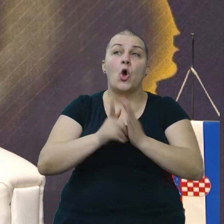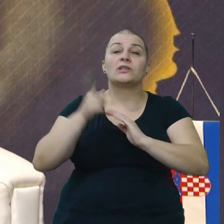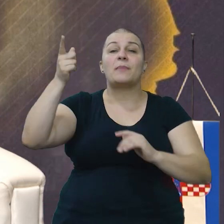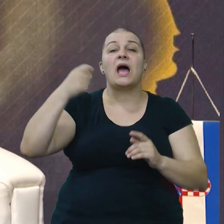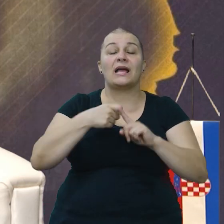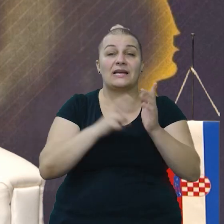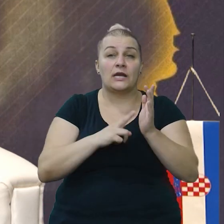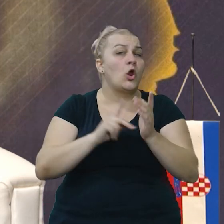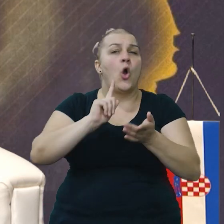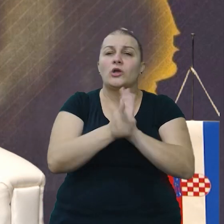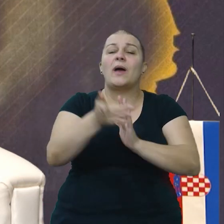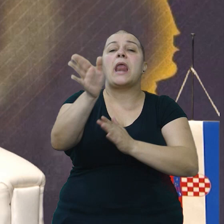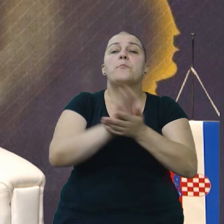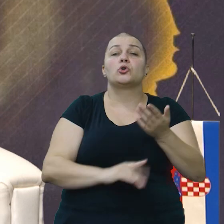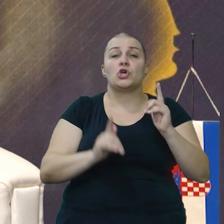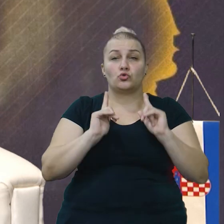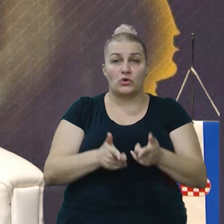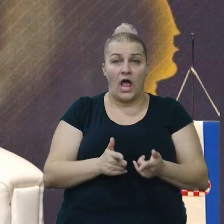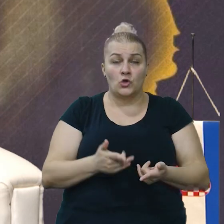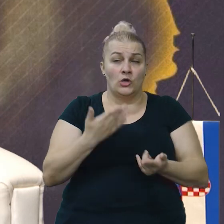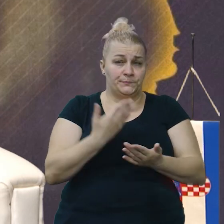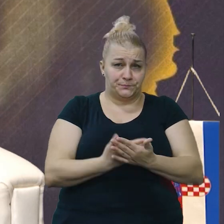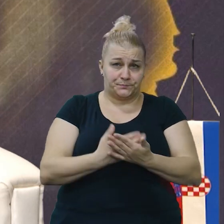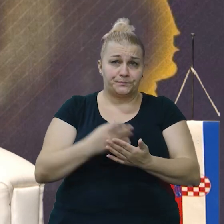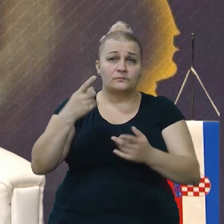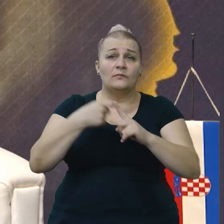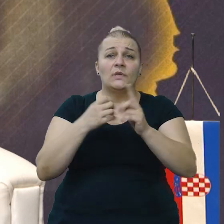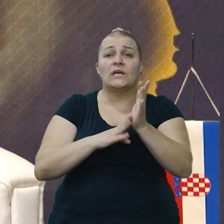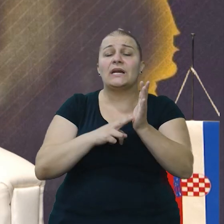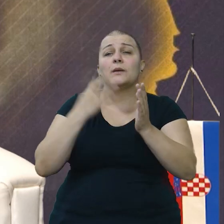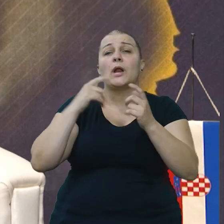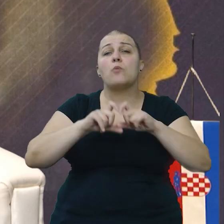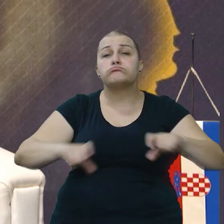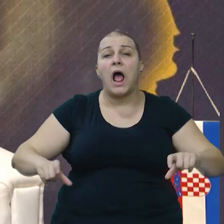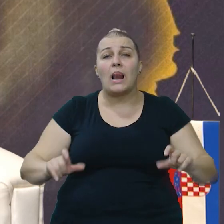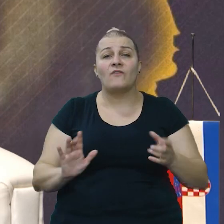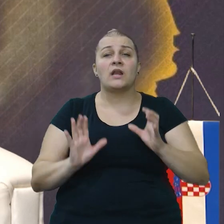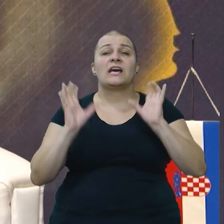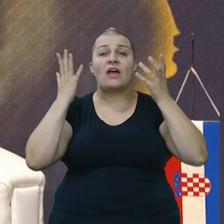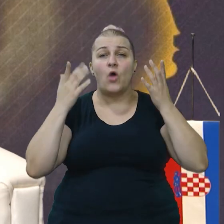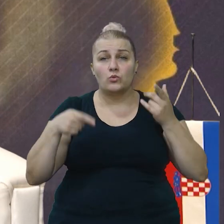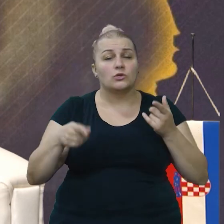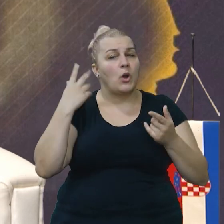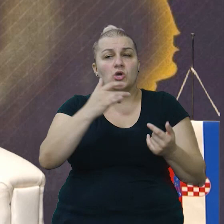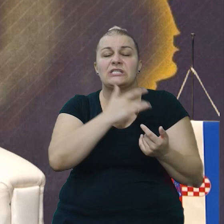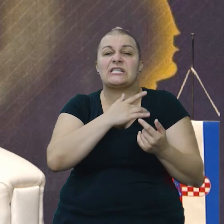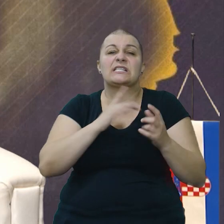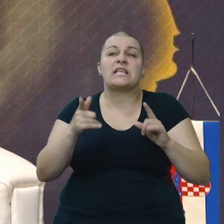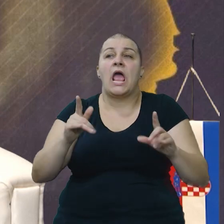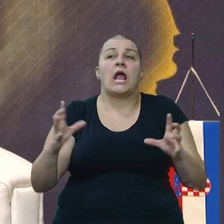početku rata, jer je Knin bio balvan revolucija i okupiran. Da, srce pobune. Srce pobune